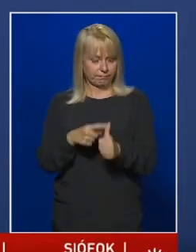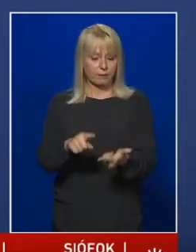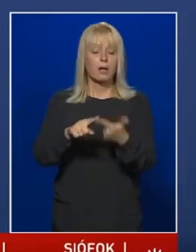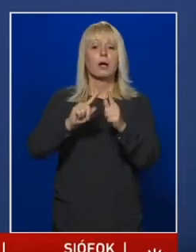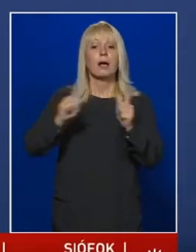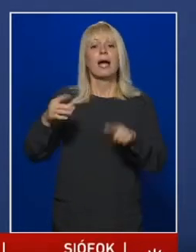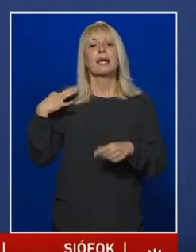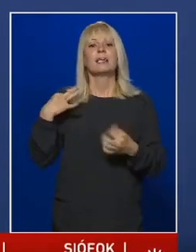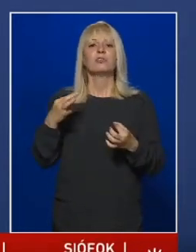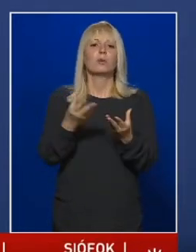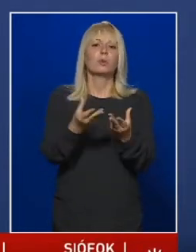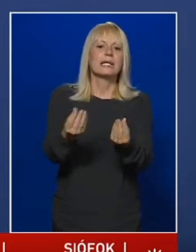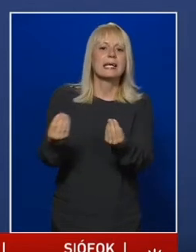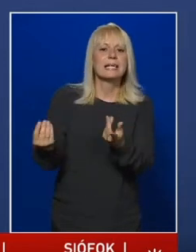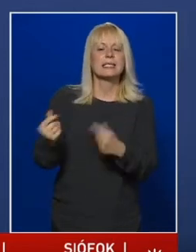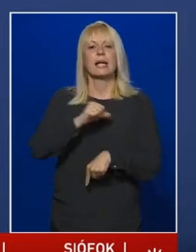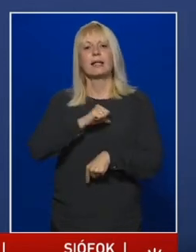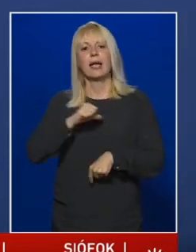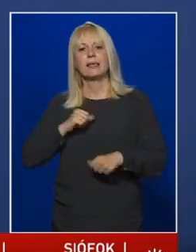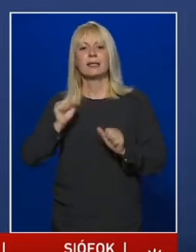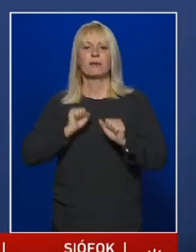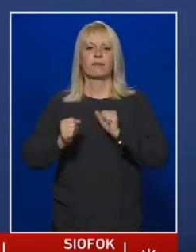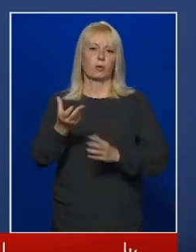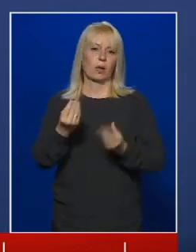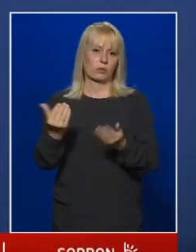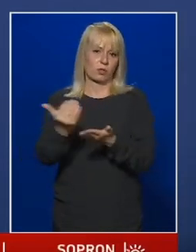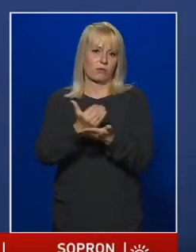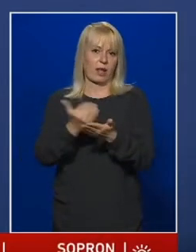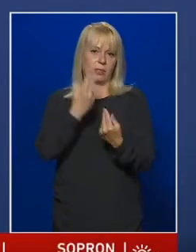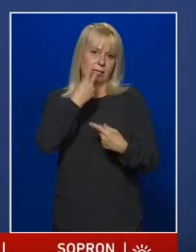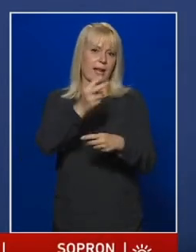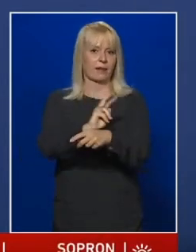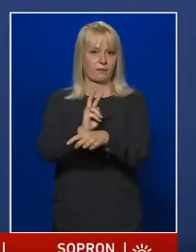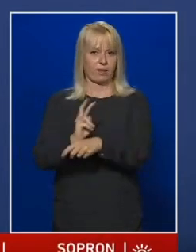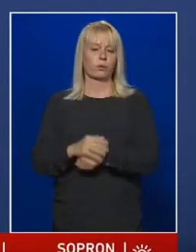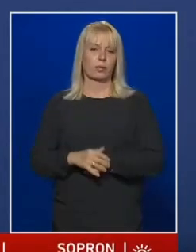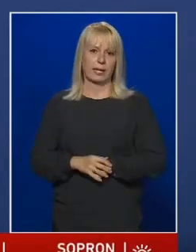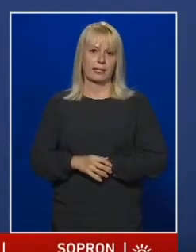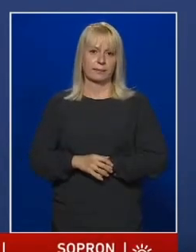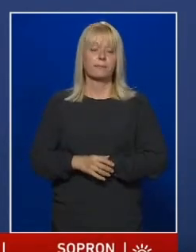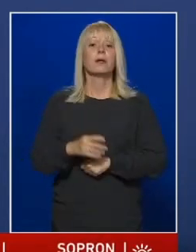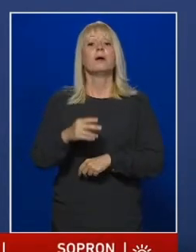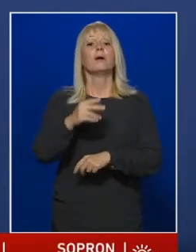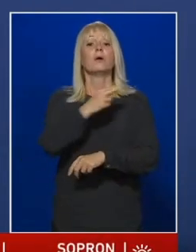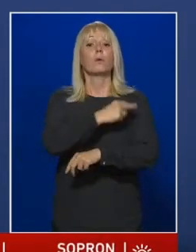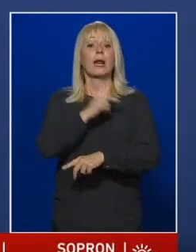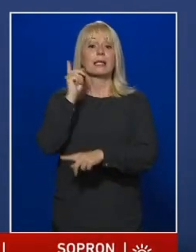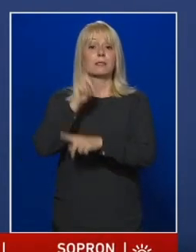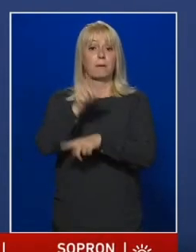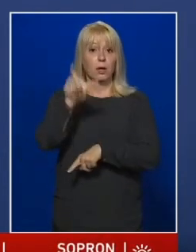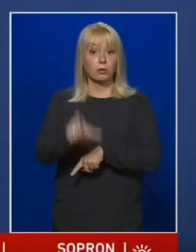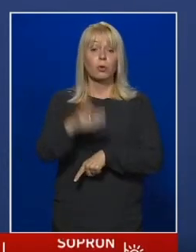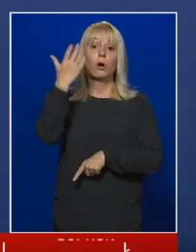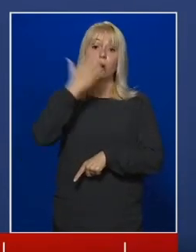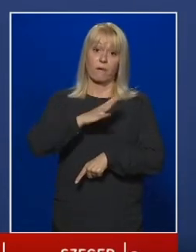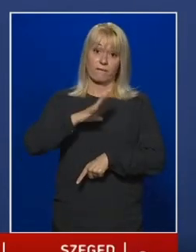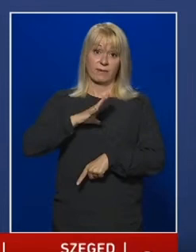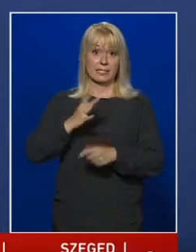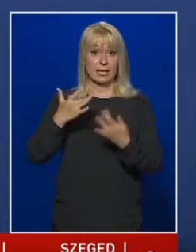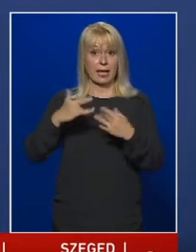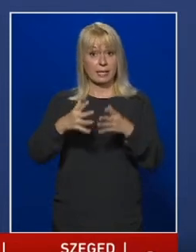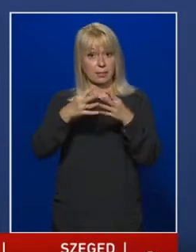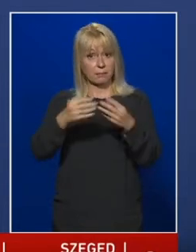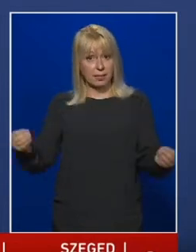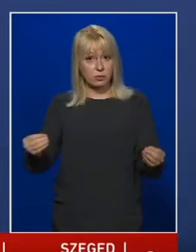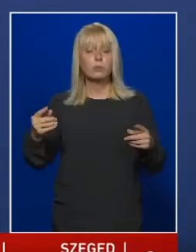egészségügyi készletek egyéni védőeszközök felhasználását felügyelik. Kórházparancsnokaink a veszélyhelyzet megszűnését követően